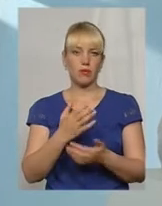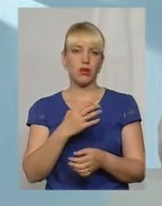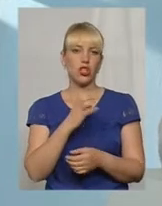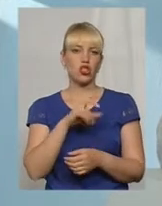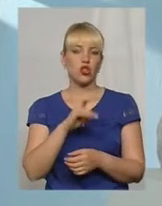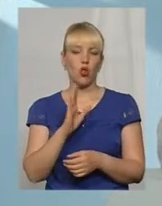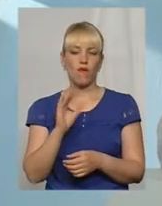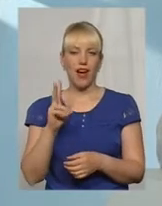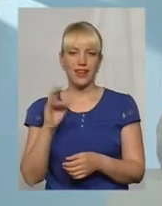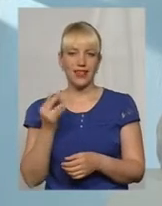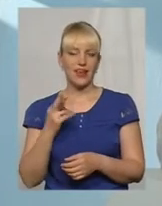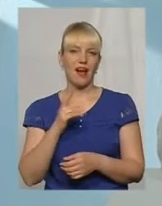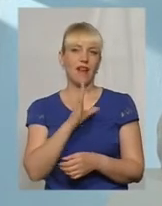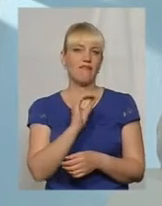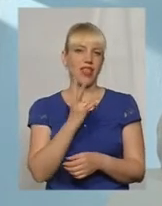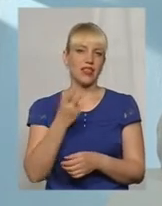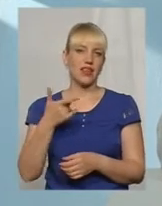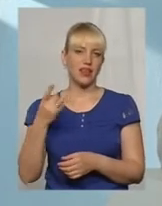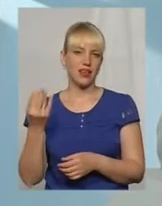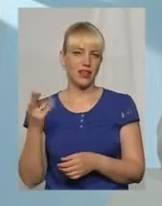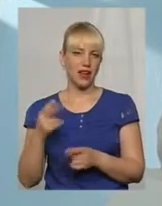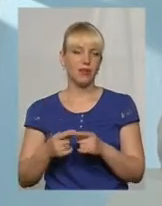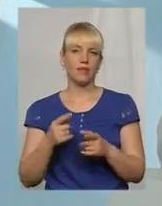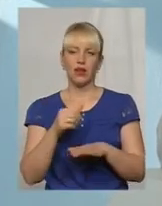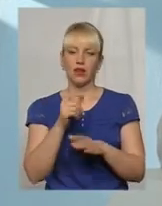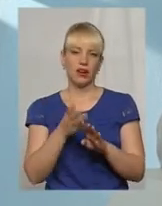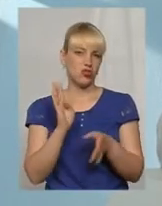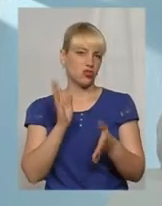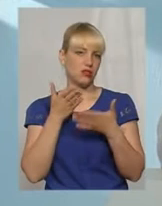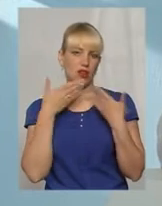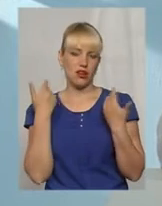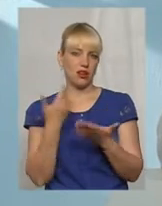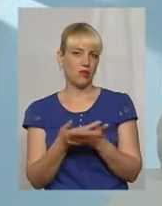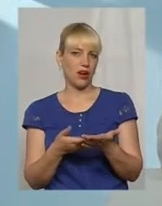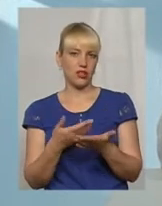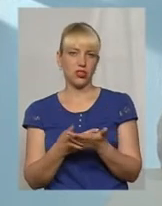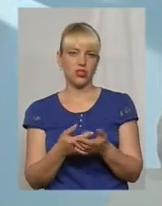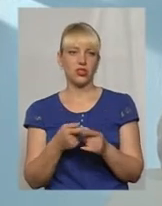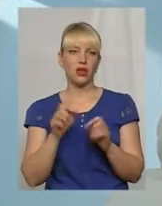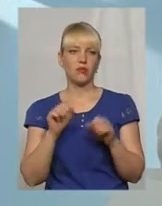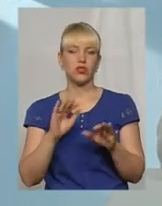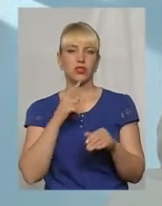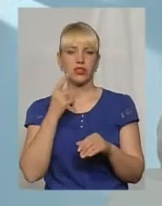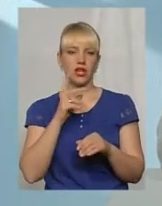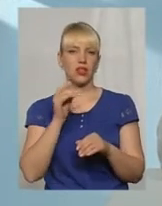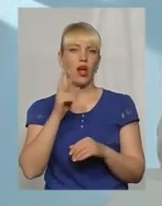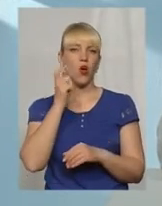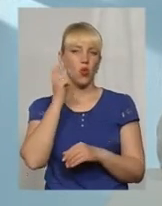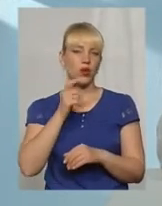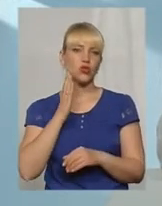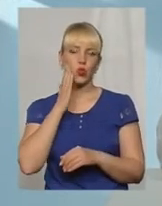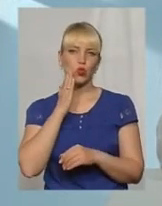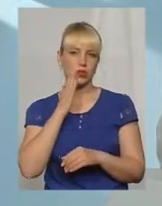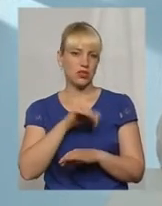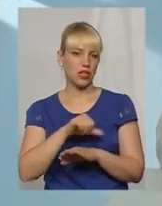основні, скажі, каже, куди в основному люди їздять, але очерій практично немає. Ще менше їх на українсько-румінській границі.